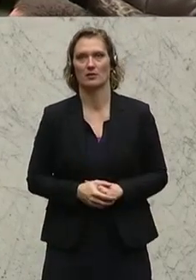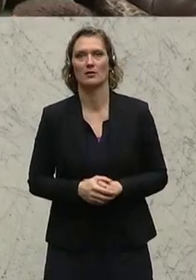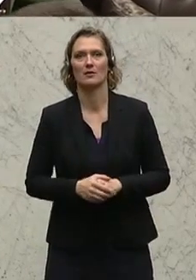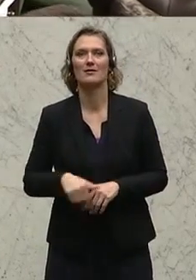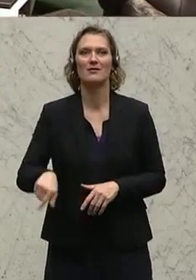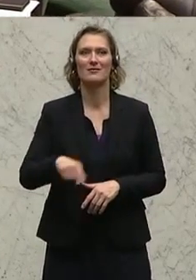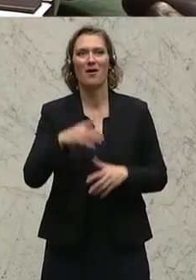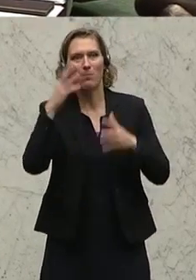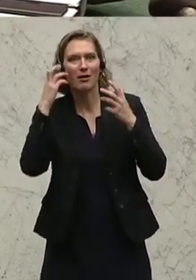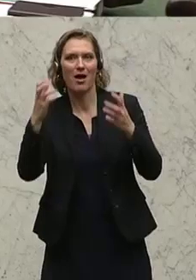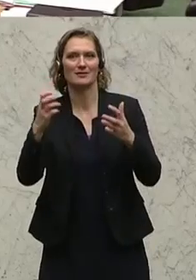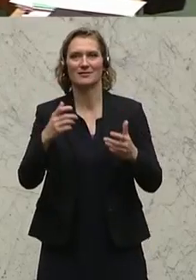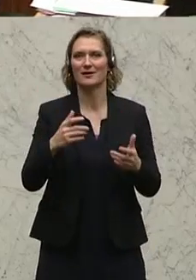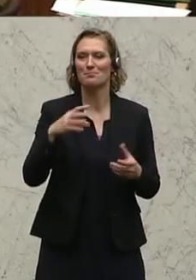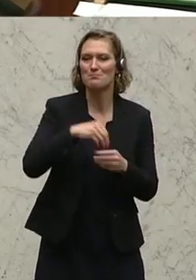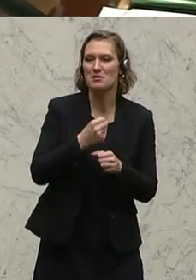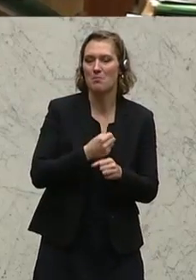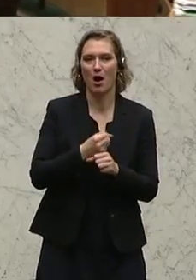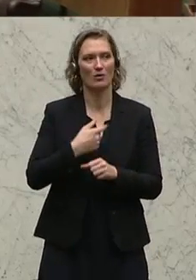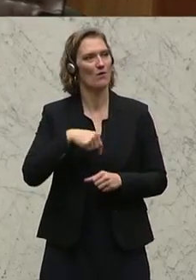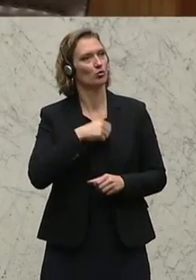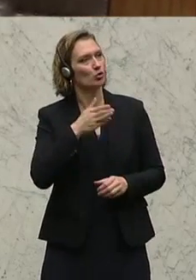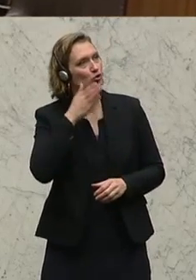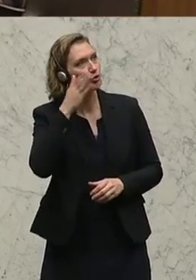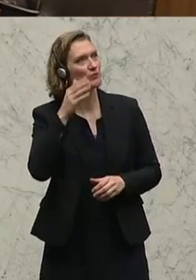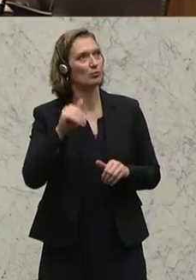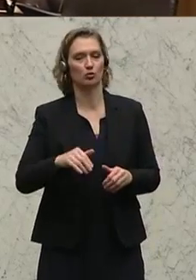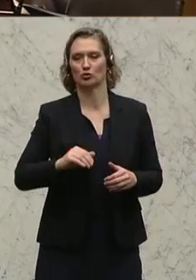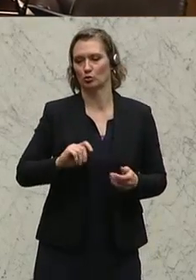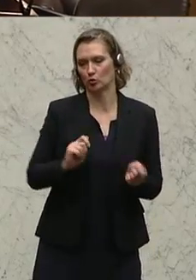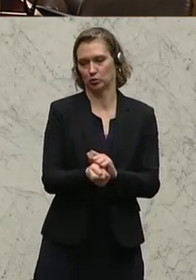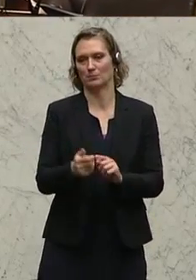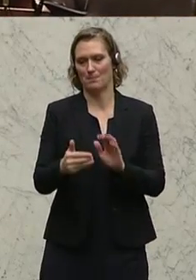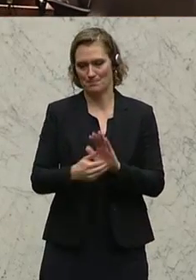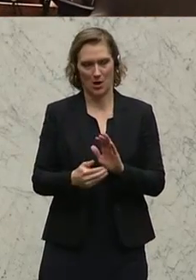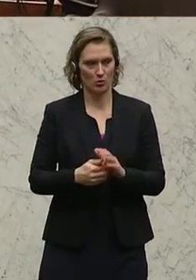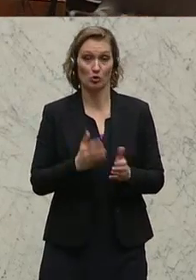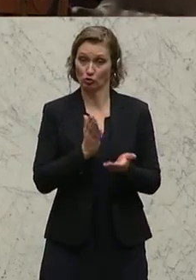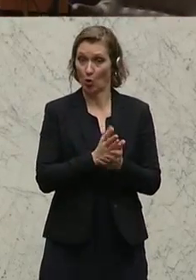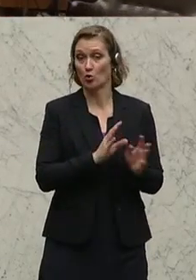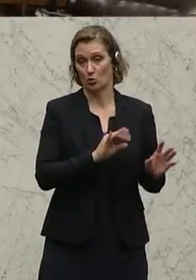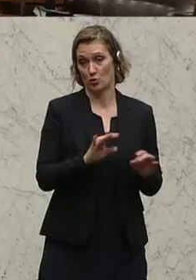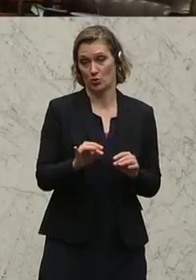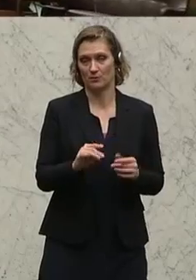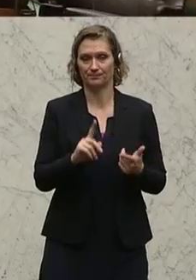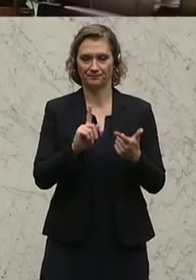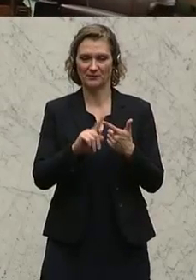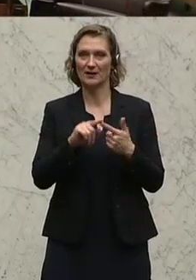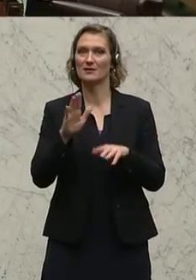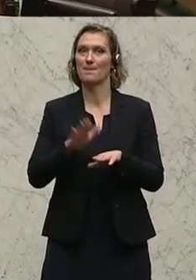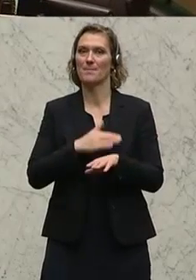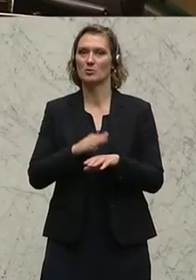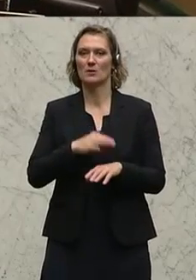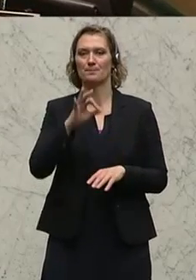machen begeistert mit. Das ist unsere Zukunft, und da muss angesetzt werden. Das wird getan. Ein zweites Beispiel ist